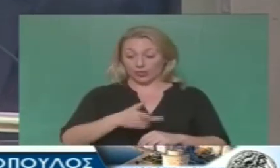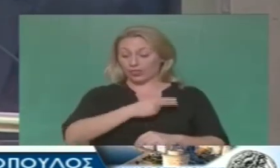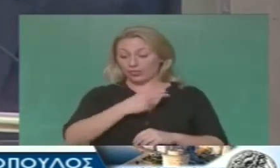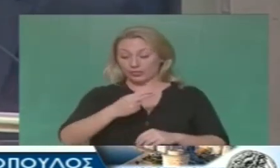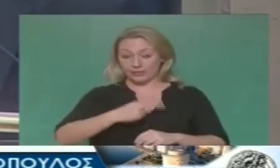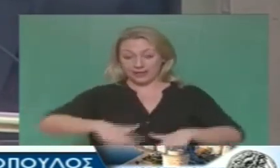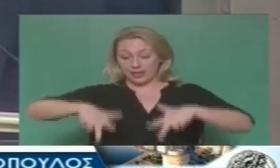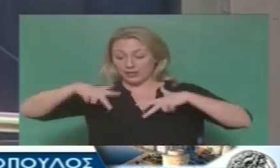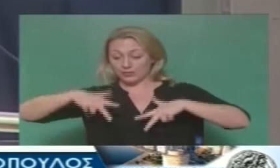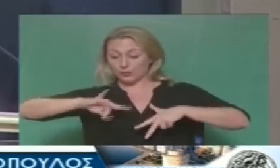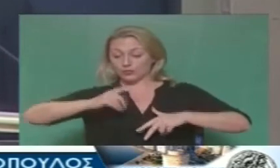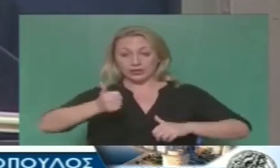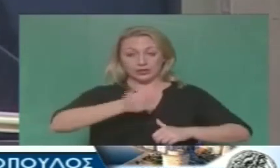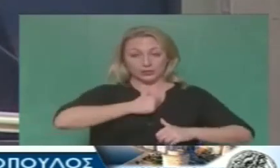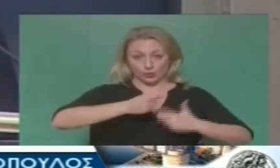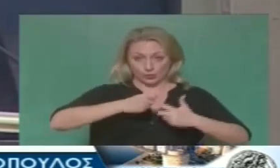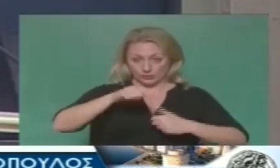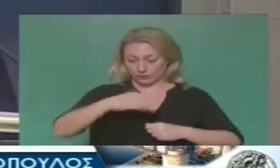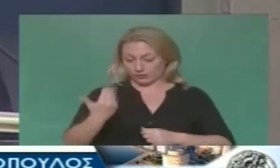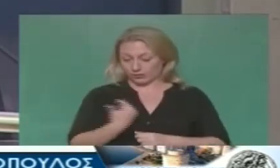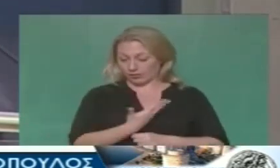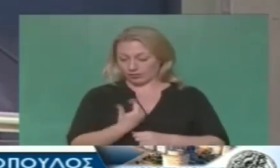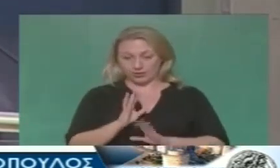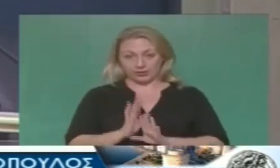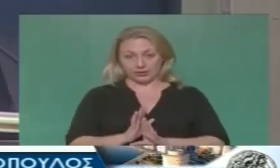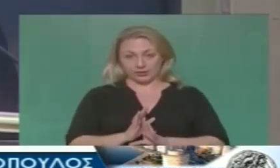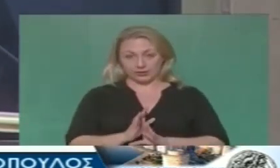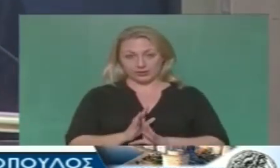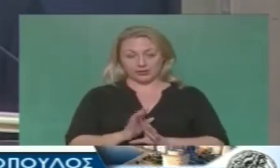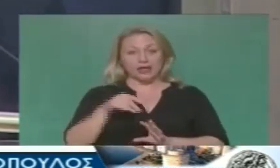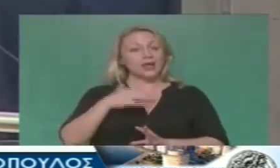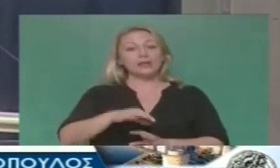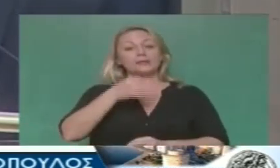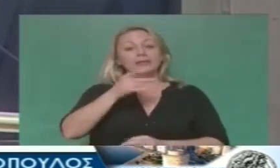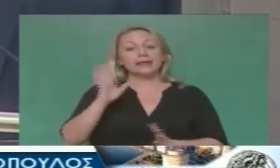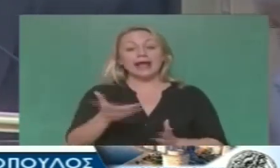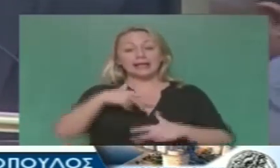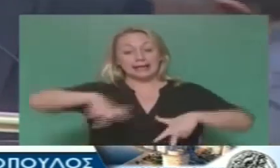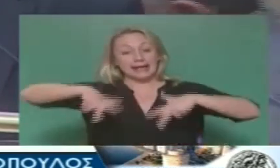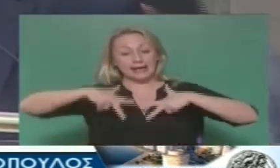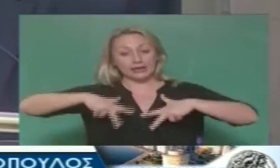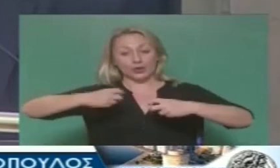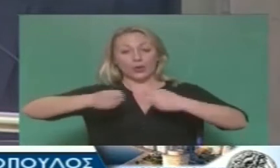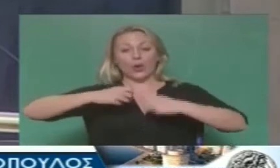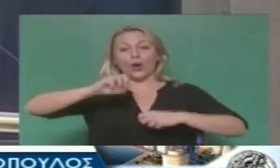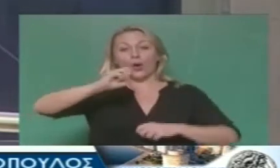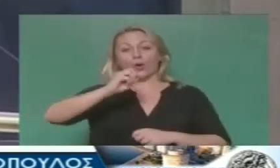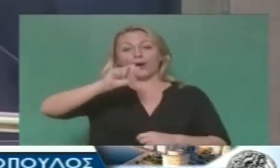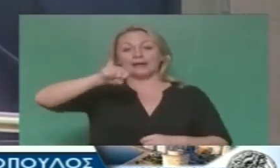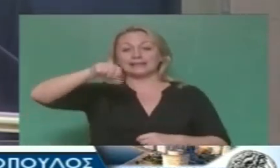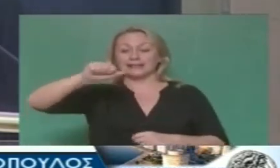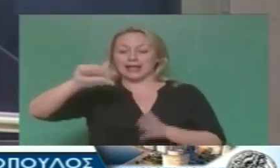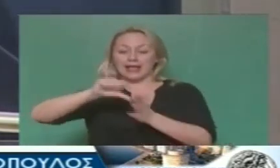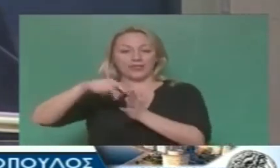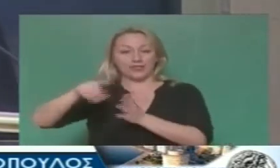ή δημόσιος ο ΆΣΤ. Δηλαδή τι θέλουμε να πούμε. Ότι ο κρατικός ο ΑΣΤ ή ο ΑΣΤΑ μάλλον στην Αθήνα